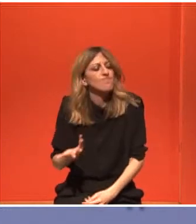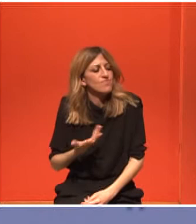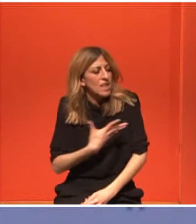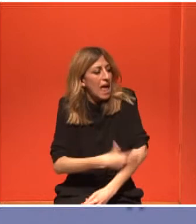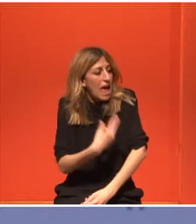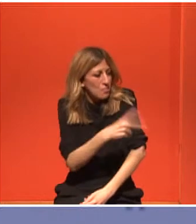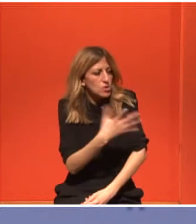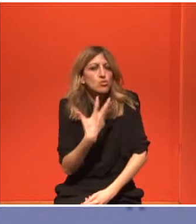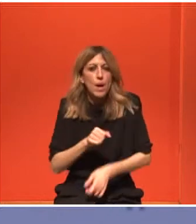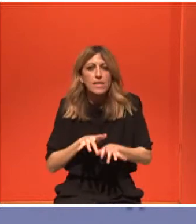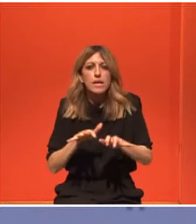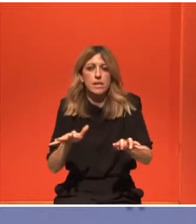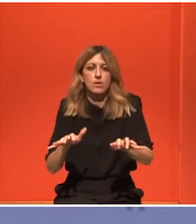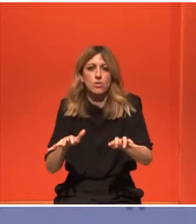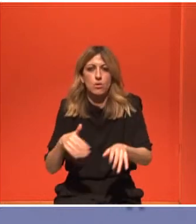Έκλαψα πάρα πολύ.